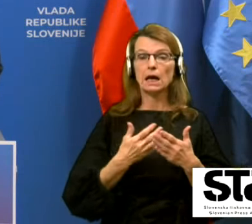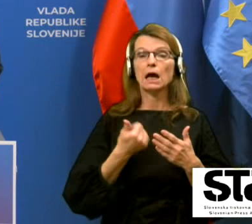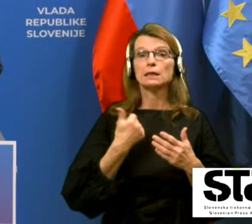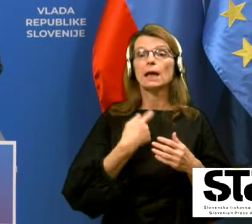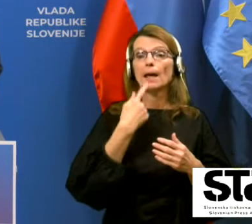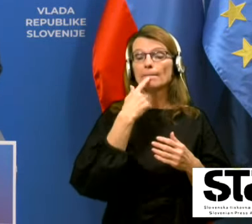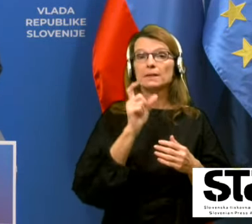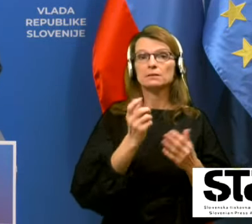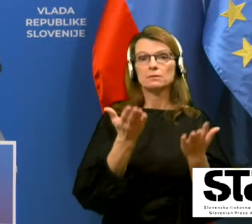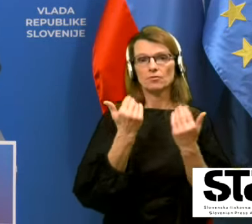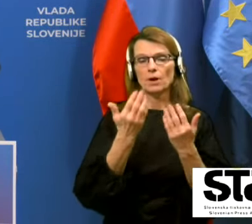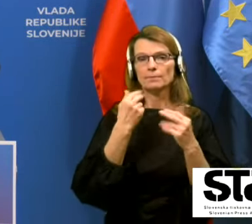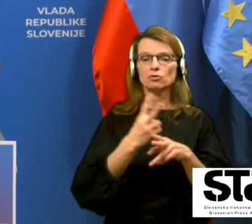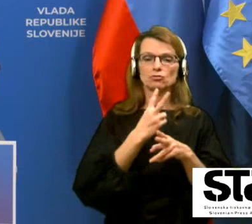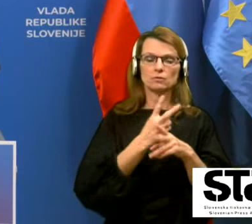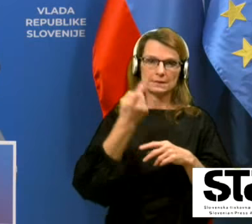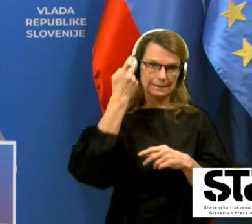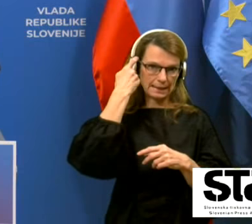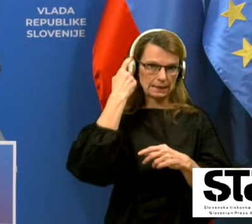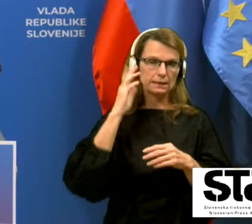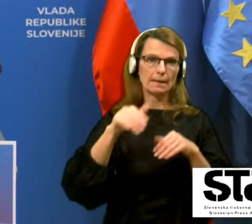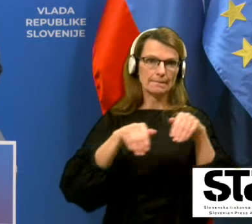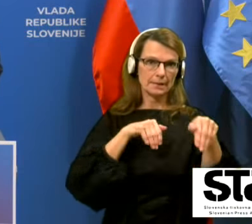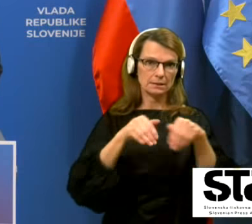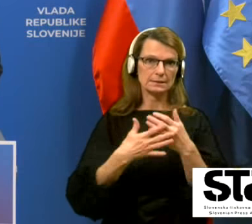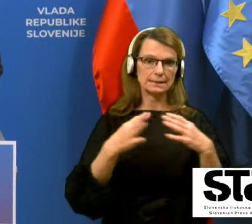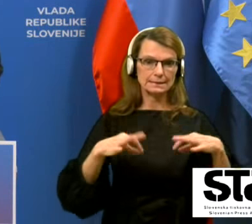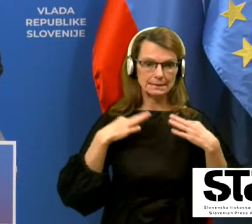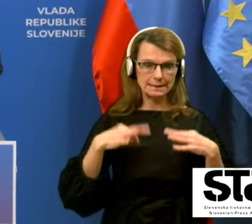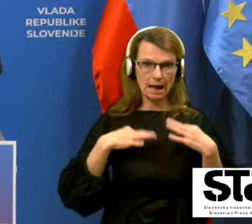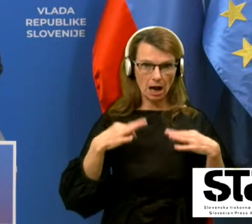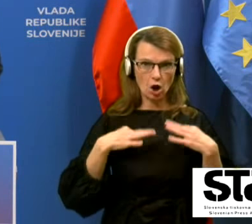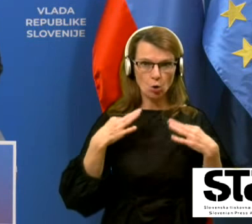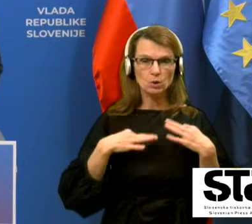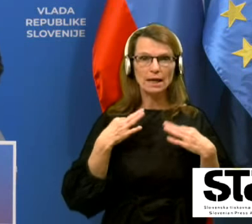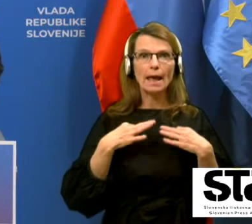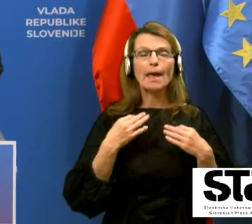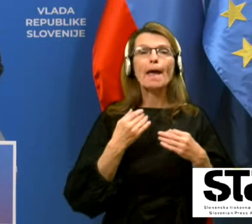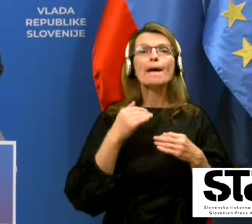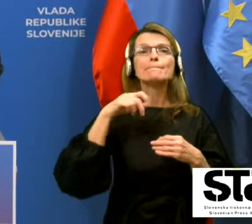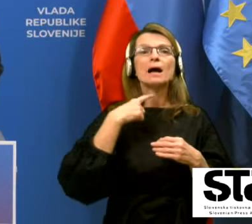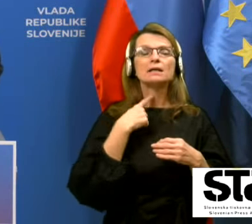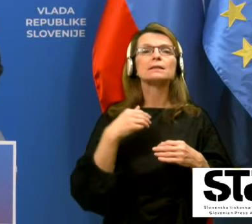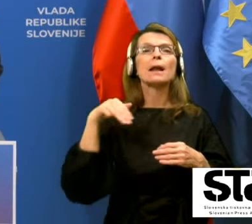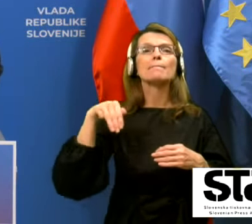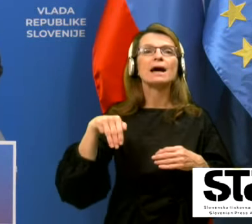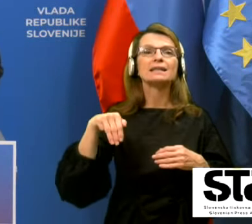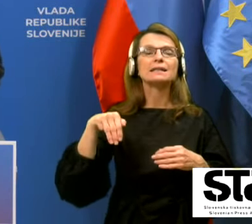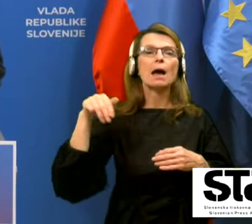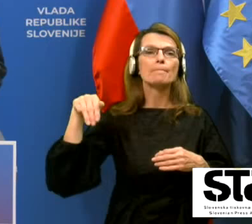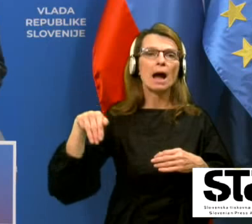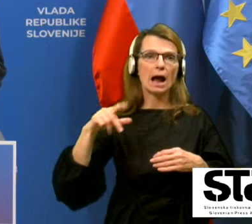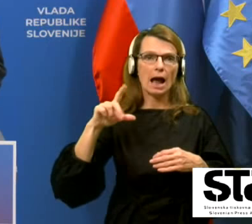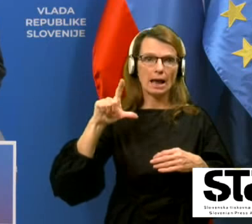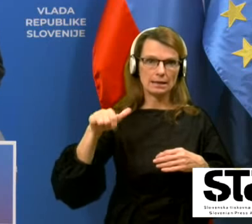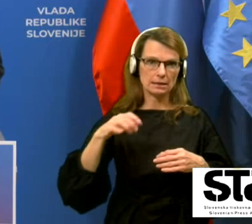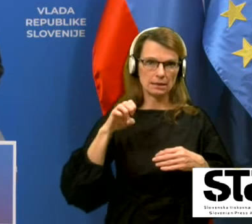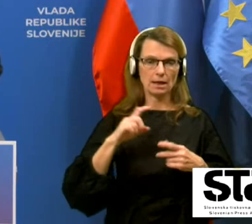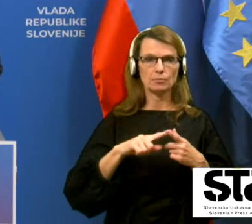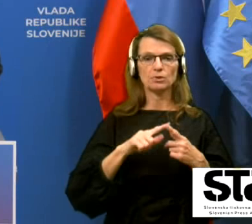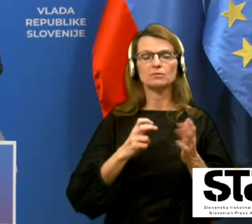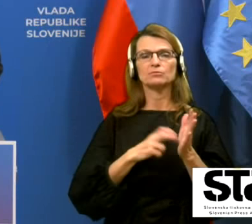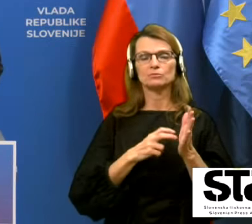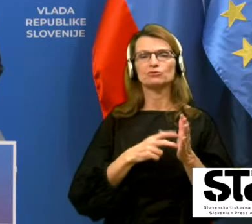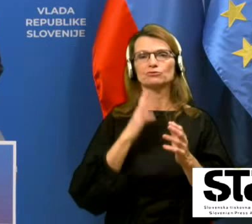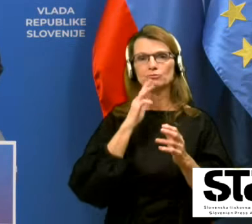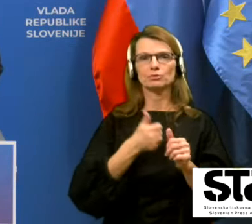besedi najprej vabim državno sekretarko na Ministrstvu za zdravje, magistrico Marijo Magajne, za njim potem